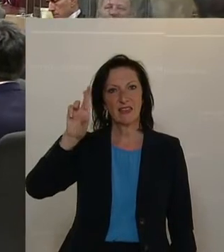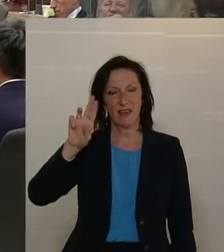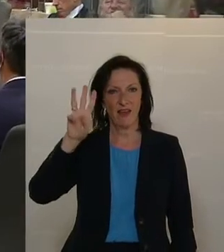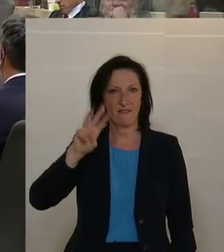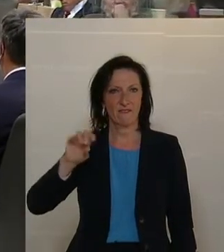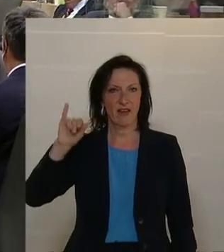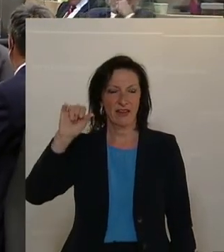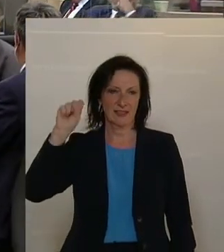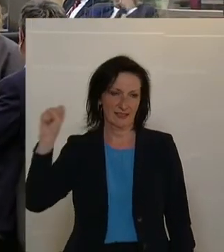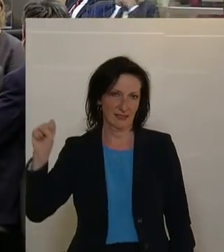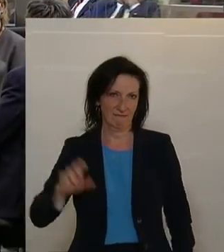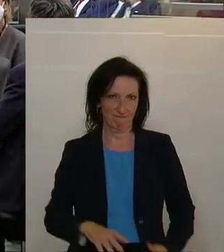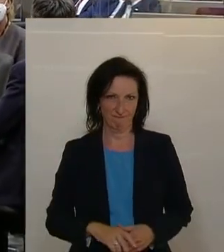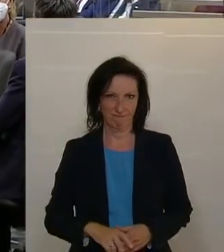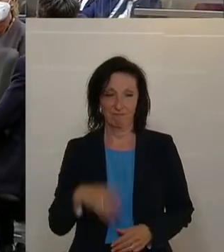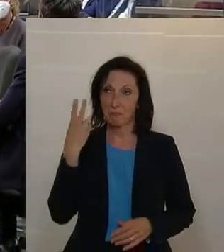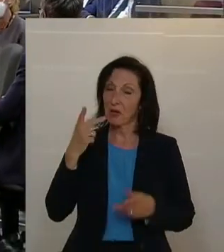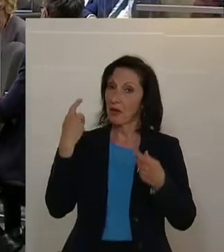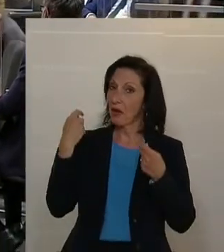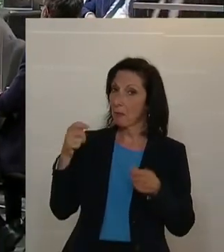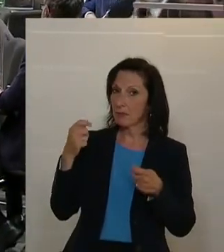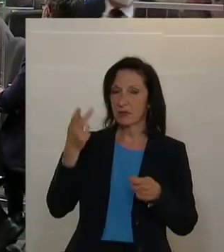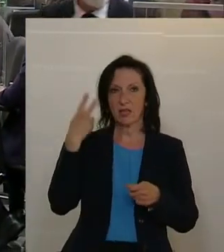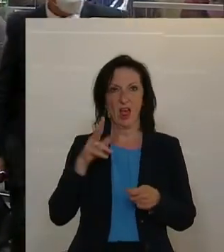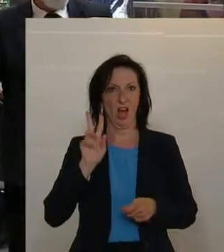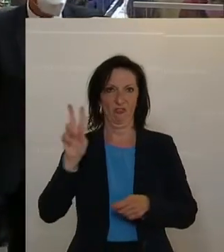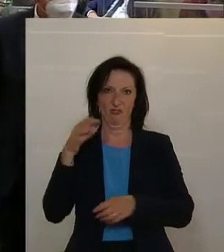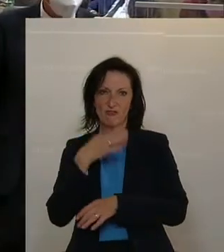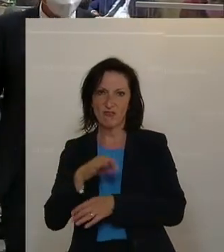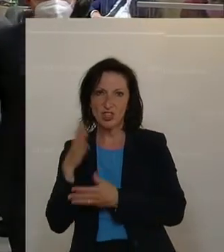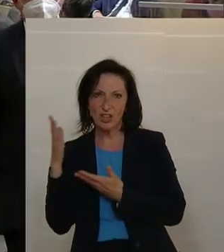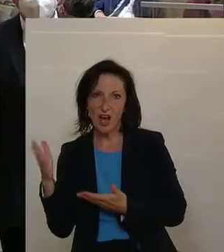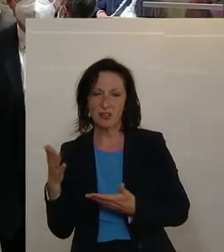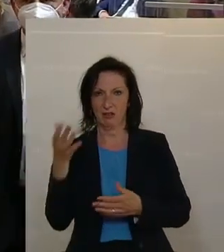Eva ins Tschetschitsch von den Grünen. Sport, Menschenrechte und Politik seien untrennbar miteinander verknüpft.